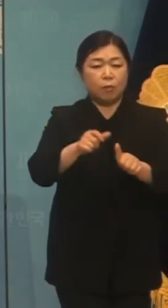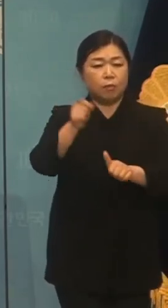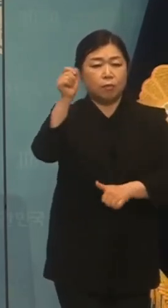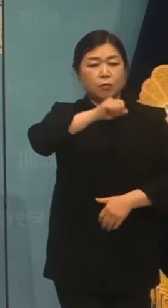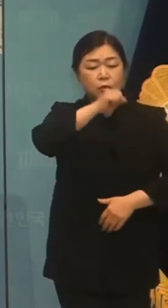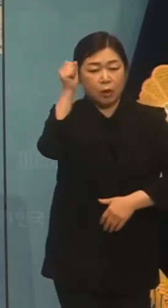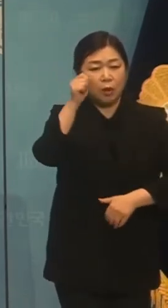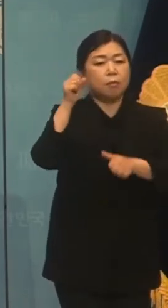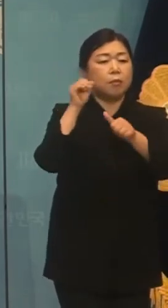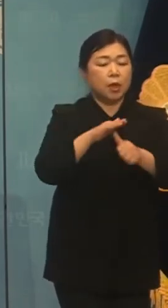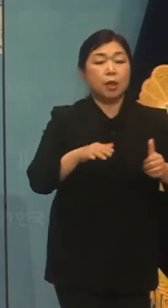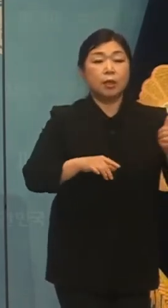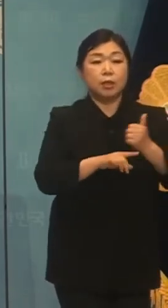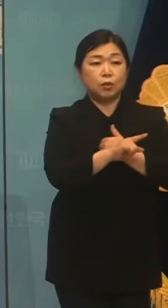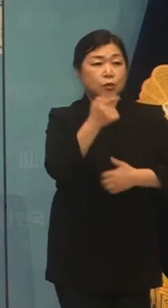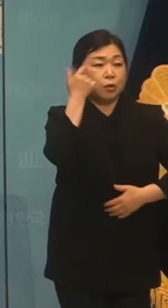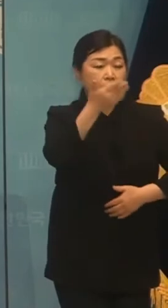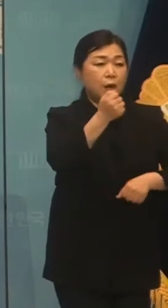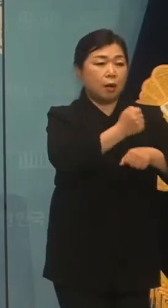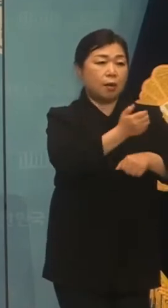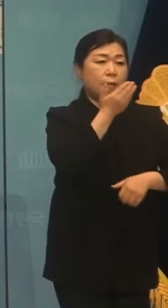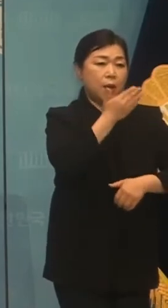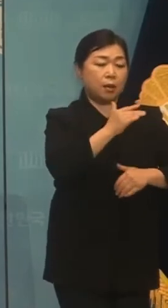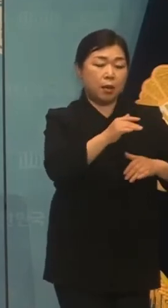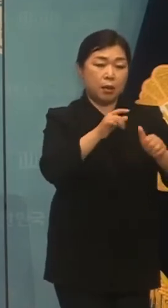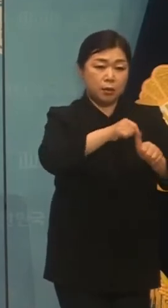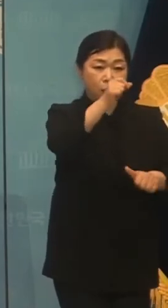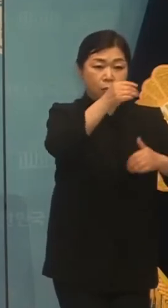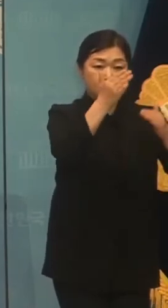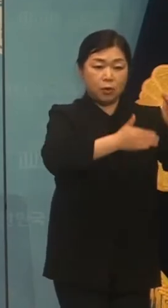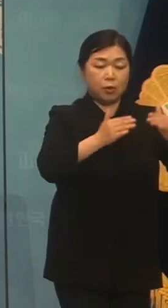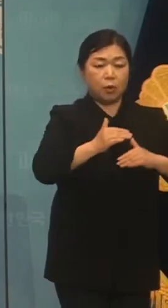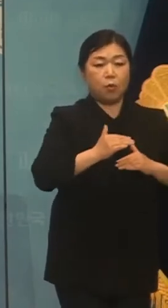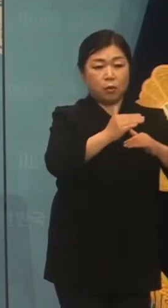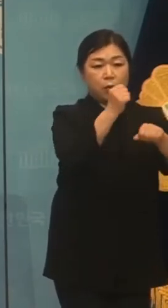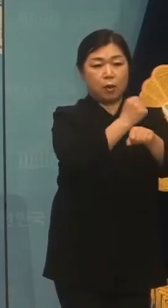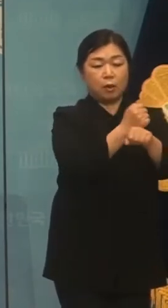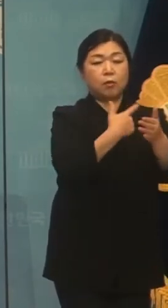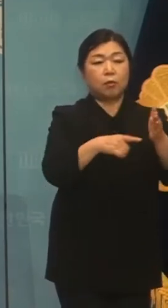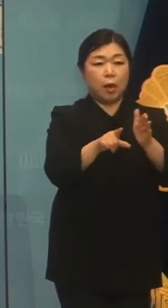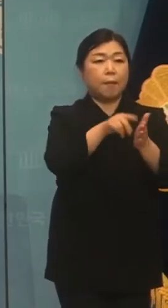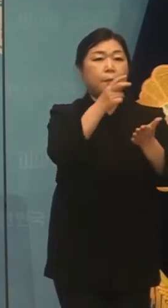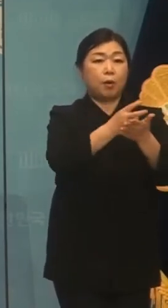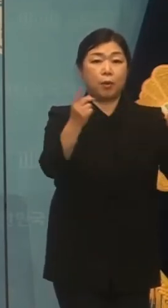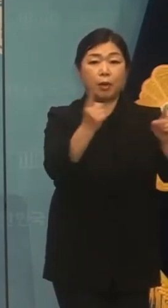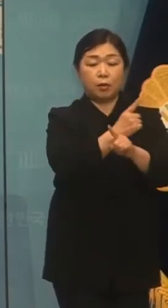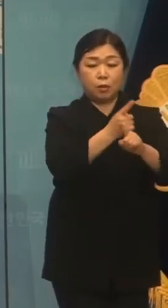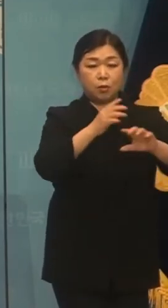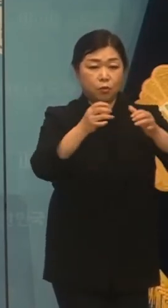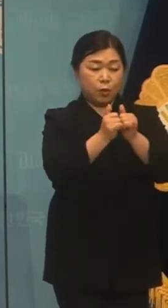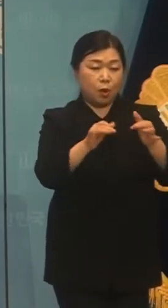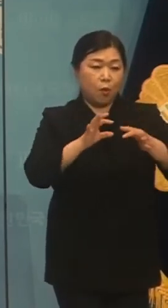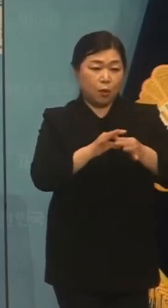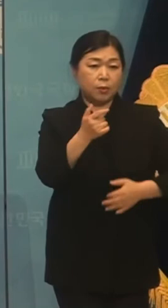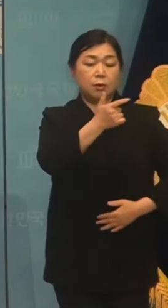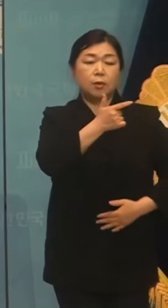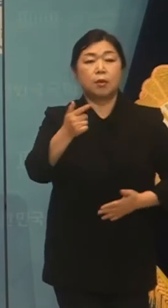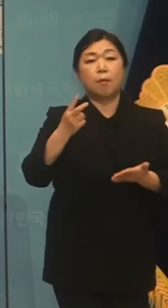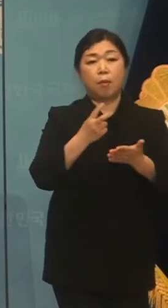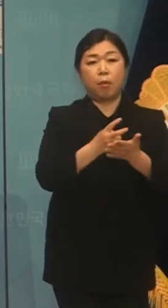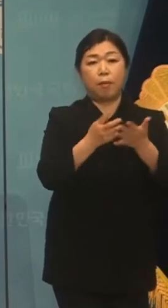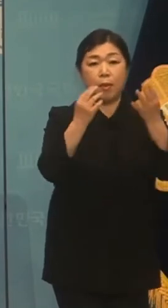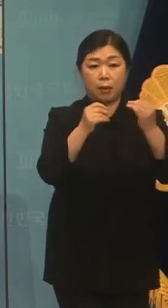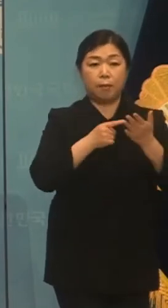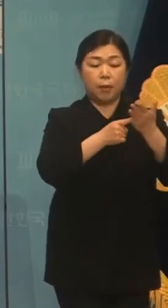물을 수 있도록 하는 채용 절차의 공정화에 관한 범죄를 개선안 등 국민적 관심도가 높은 부관들이 다수